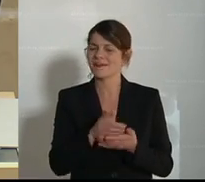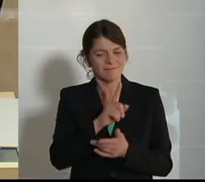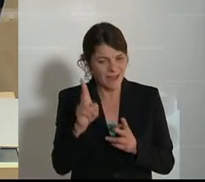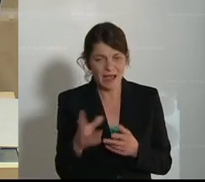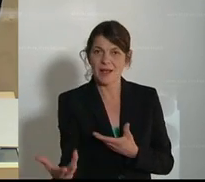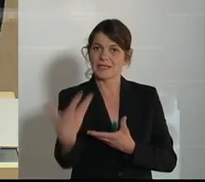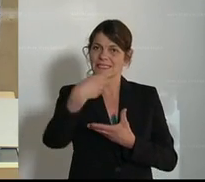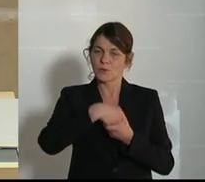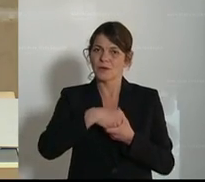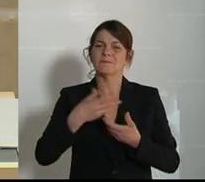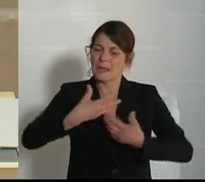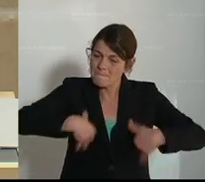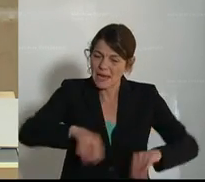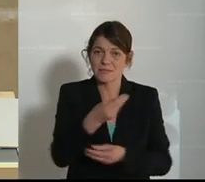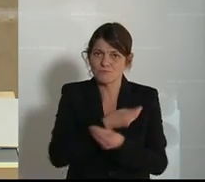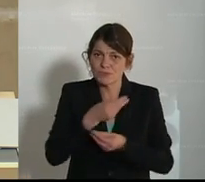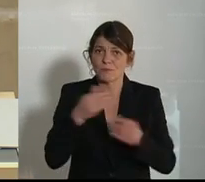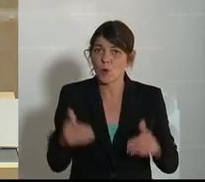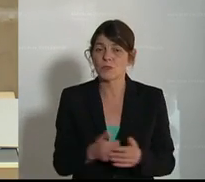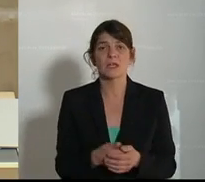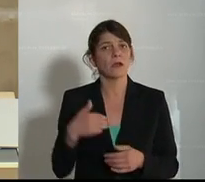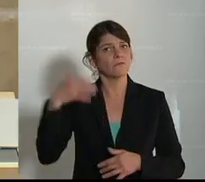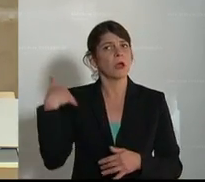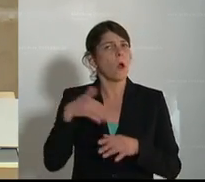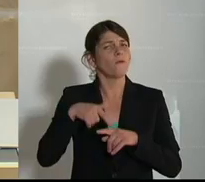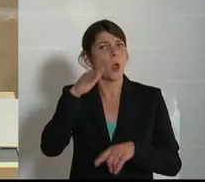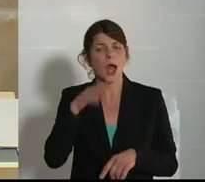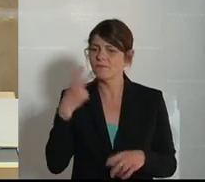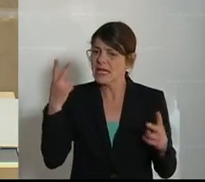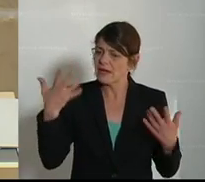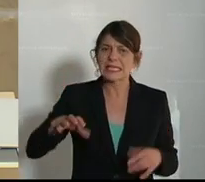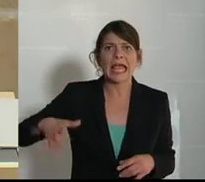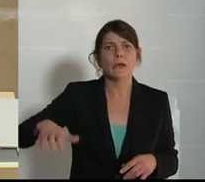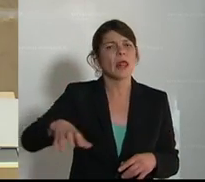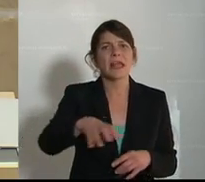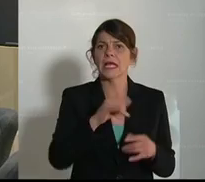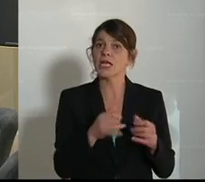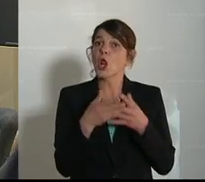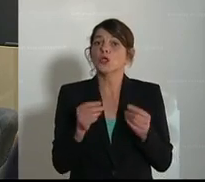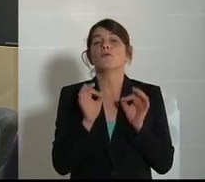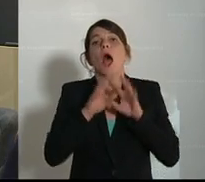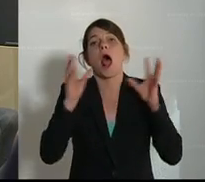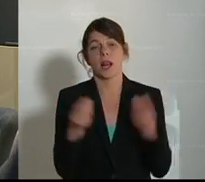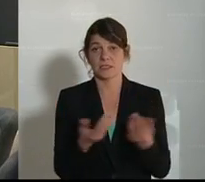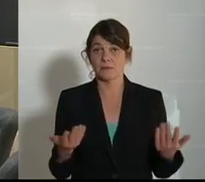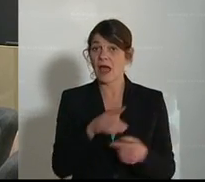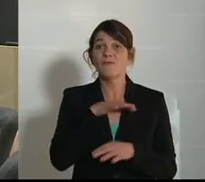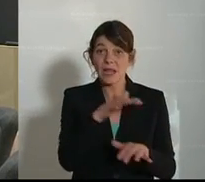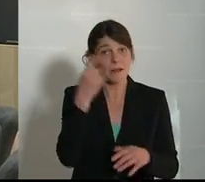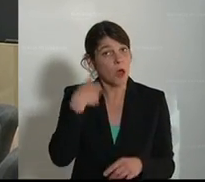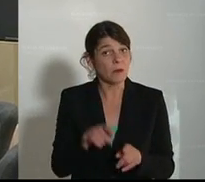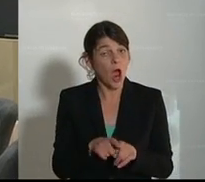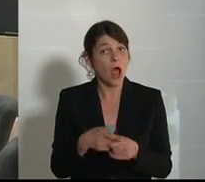Wir hören es in letzter Zeit sehr oft, Regionalität ist quasi die Lösung für alles. Viele meinen auch in der Landwirtschaft.